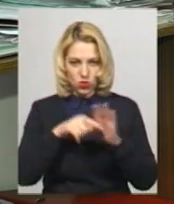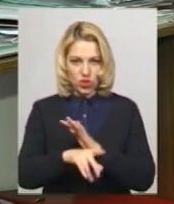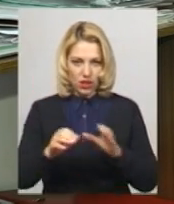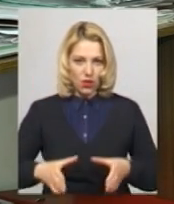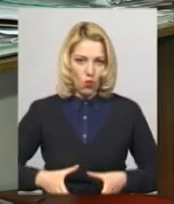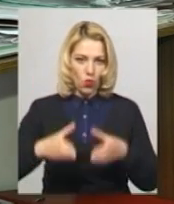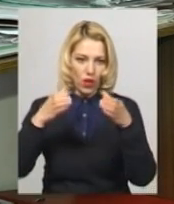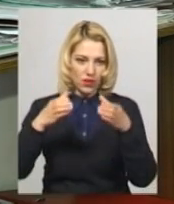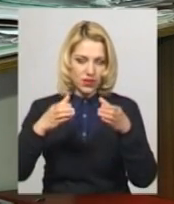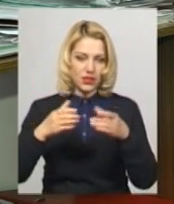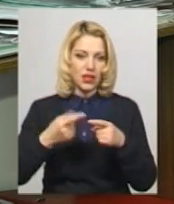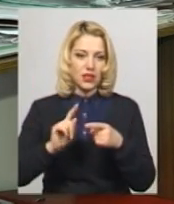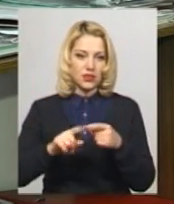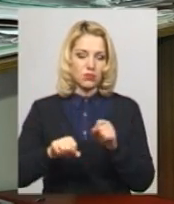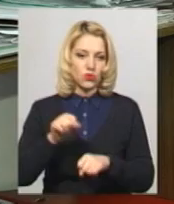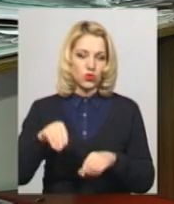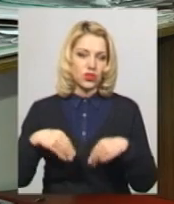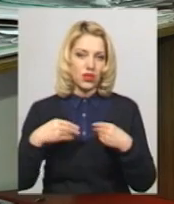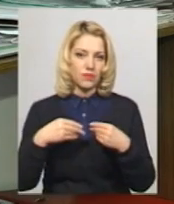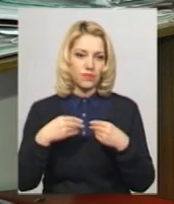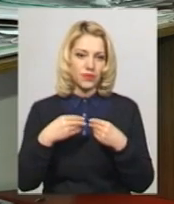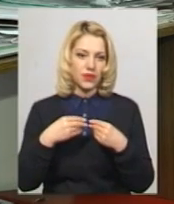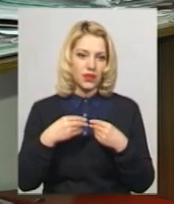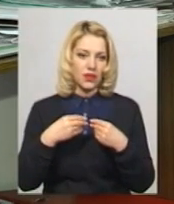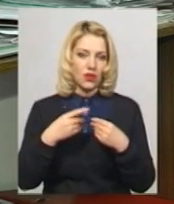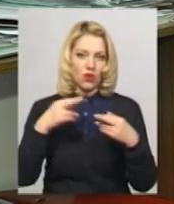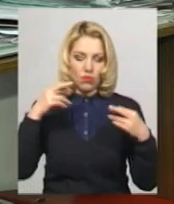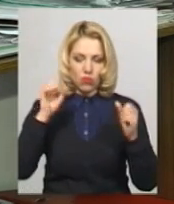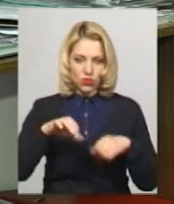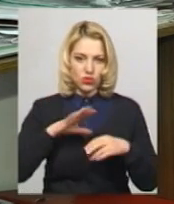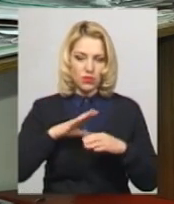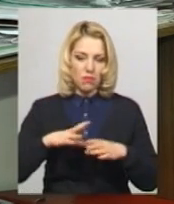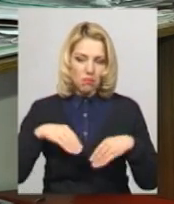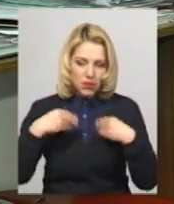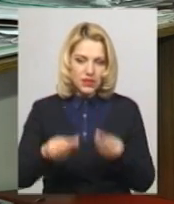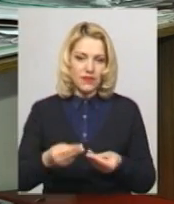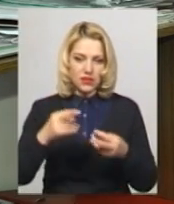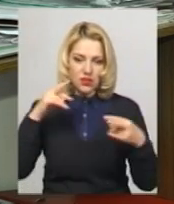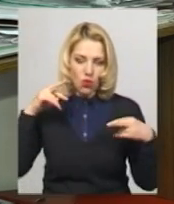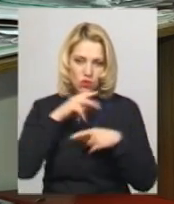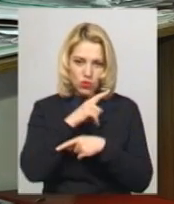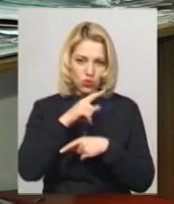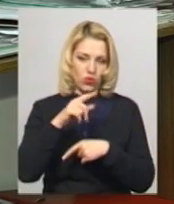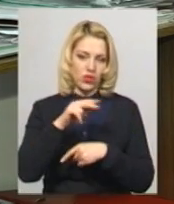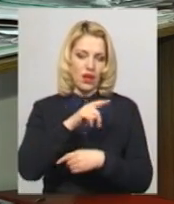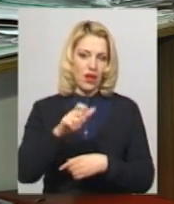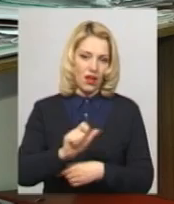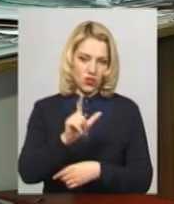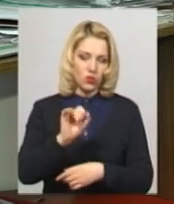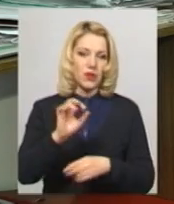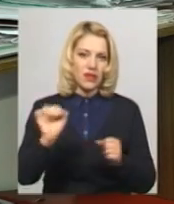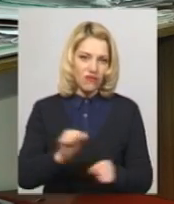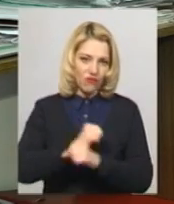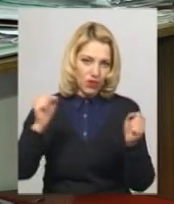порушення тягнули за собою отруєння чадним газом та, звичайно, могло й привести до вибуху